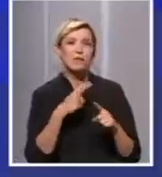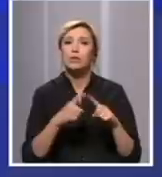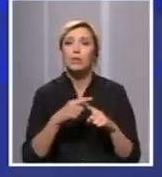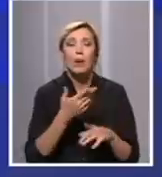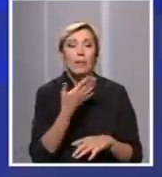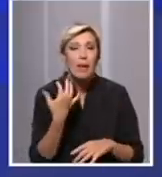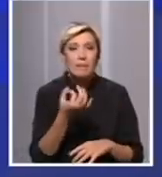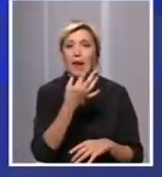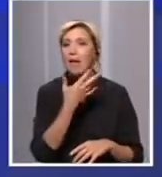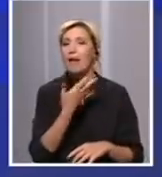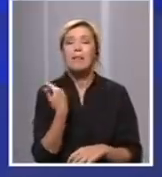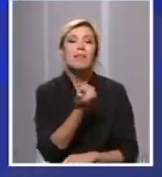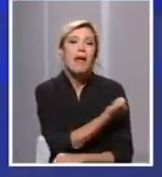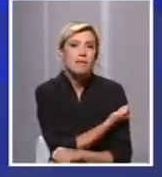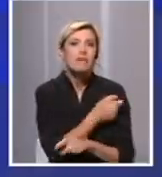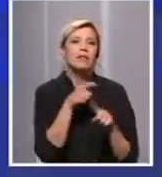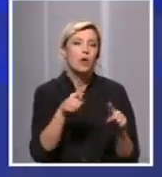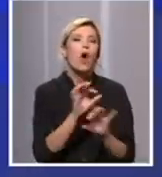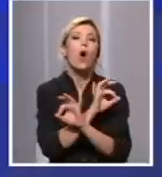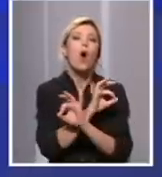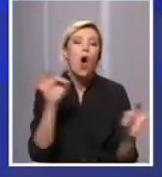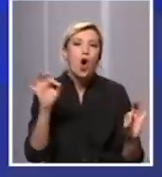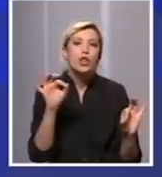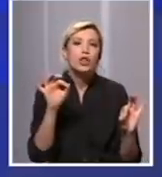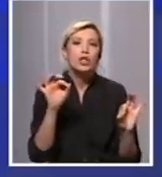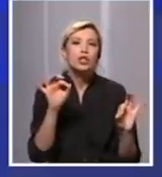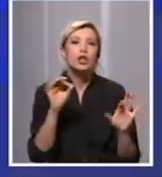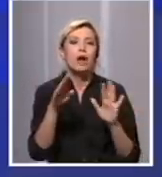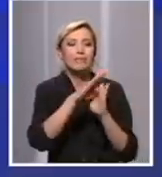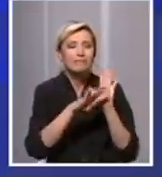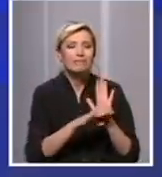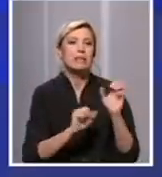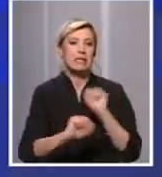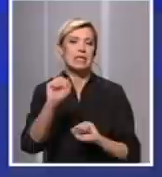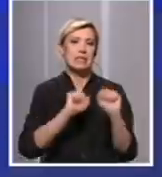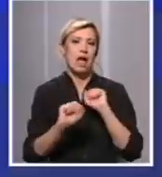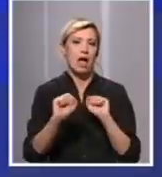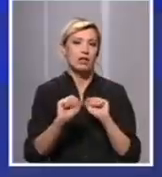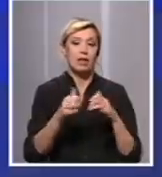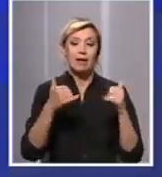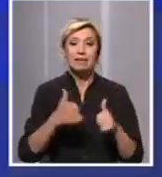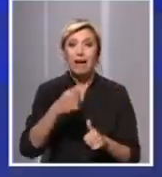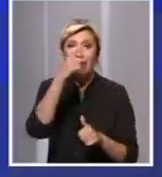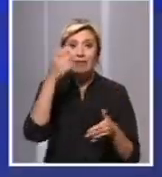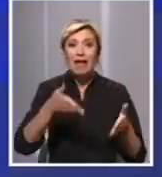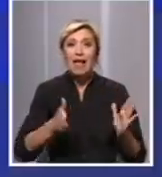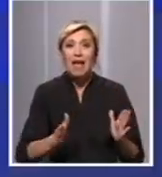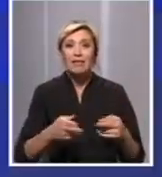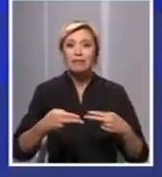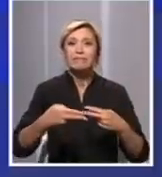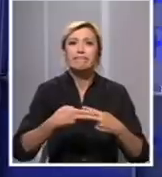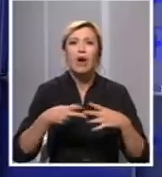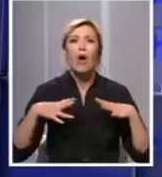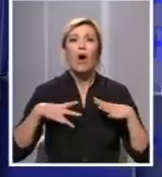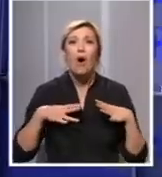mere su i tekako efikasne, ali nekako u ovom letnjem periodu kada je period odmora, period godišnjih